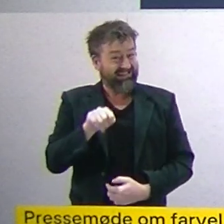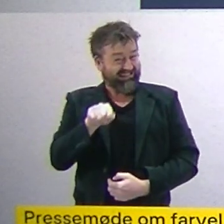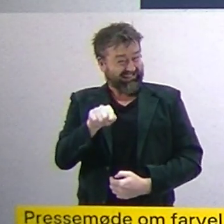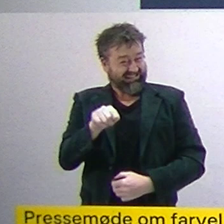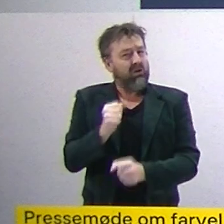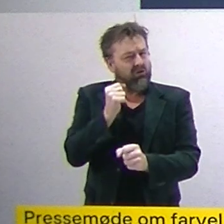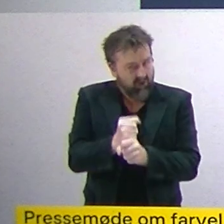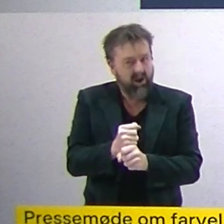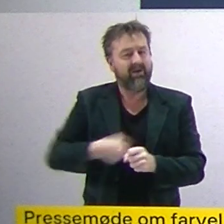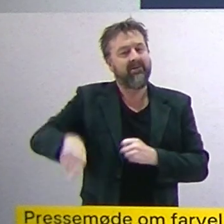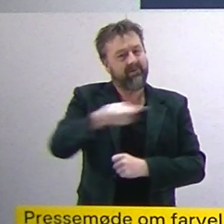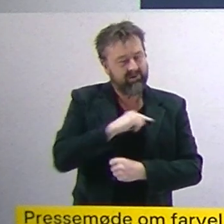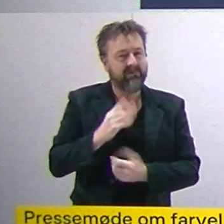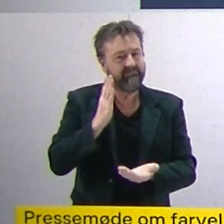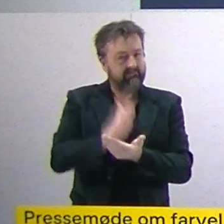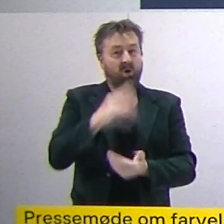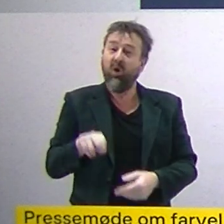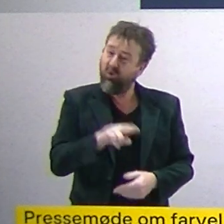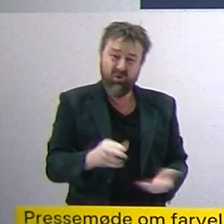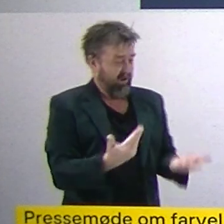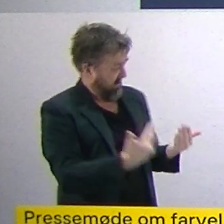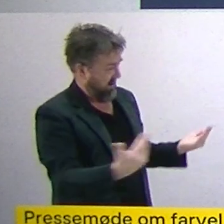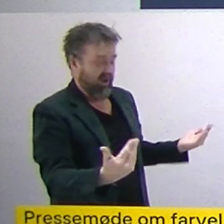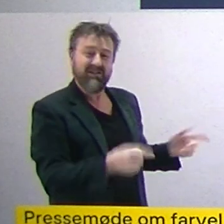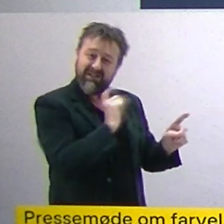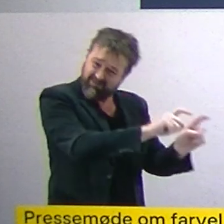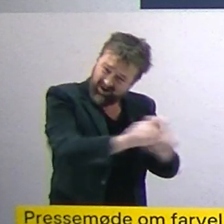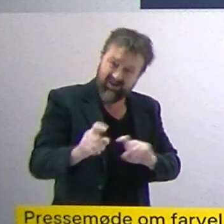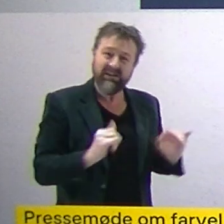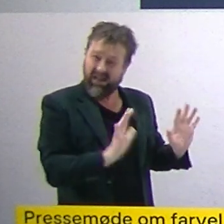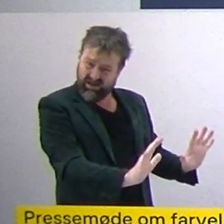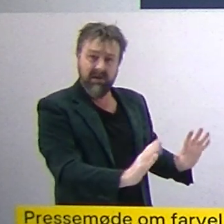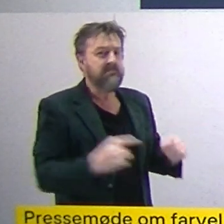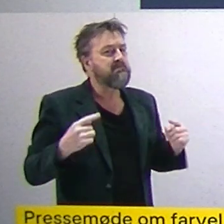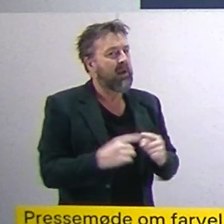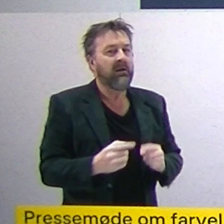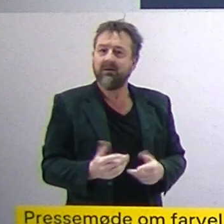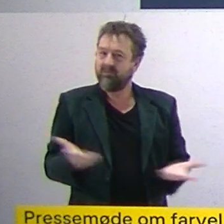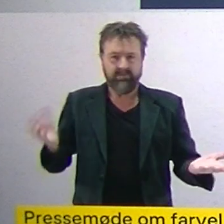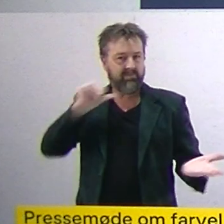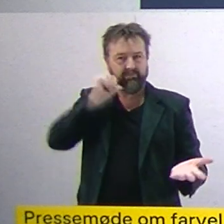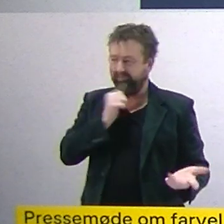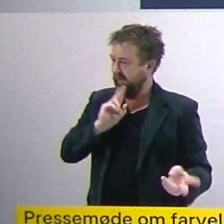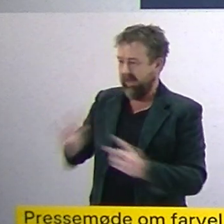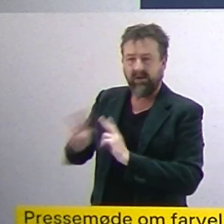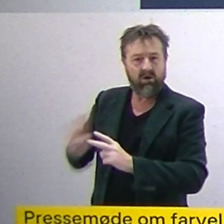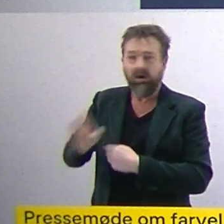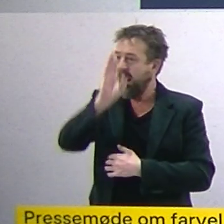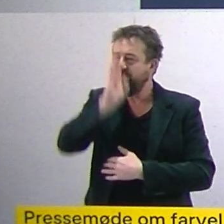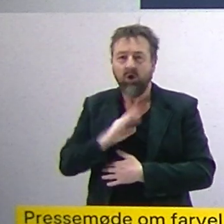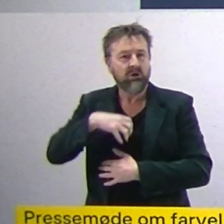at vi sikrer, at omikronatter smitter meget, men det giver slet og slet ikke så mange indlæggelser, så mange alvorlige